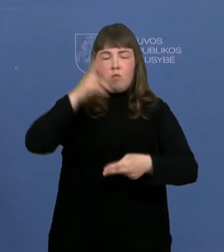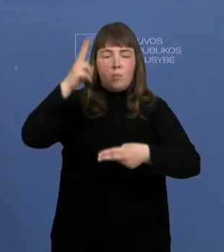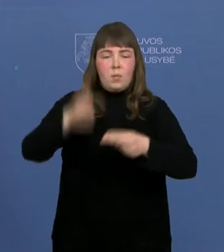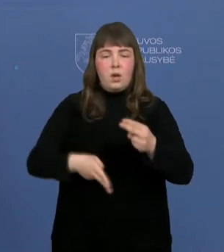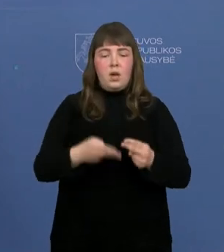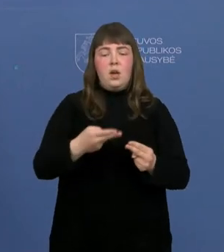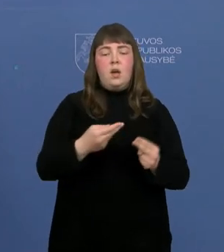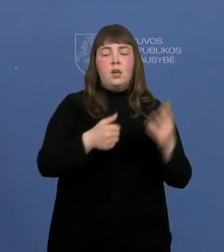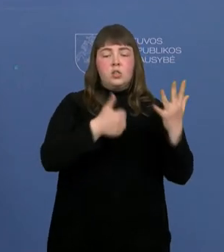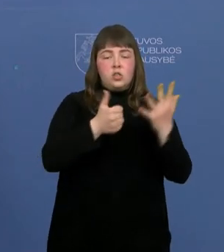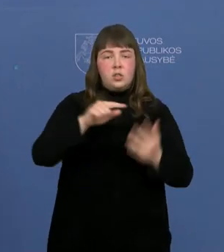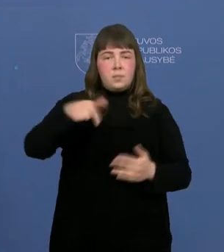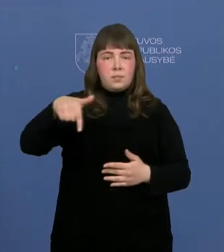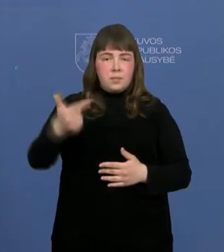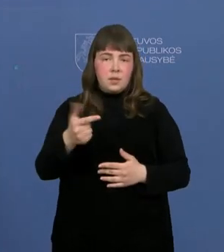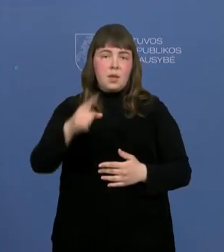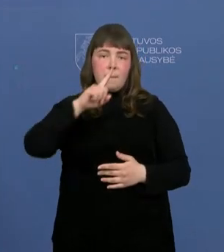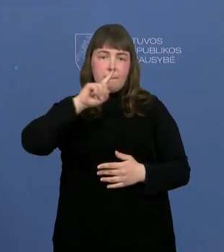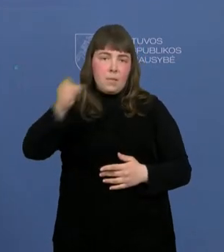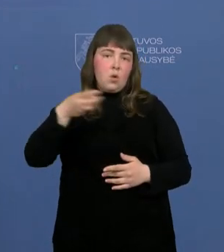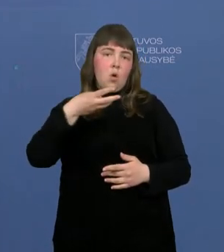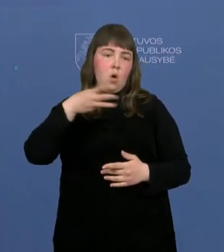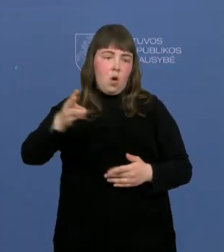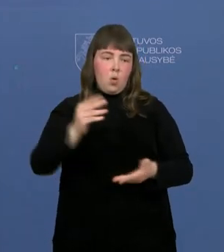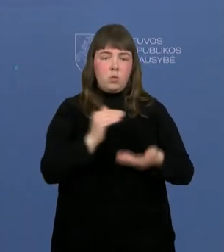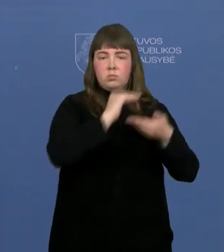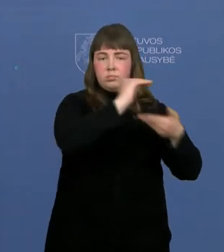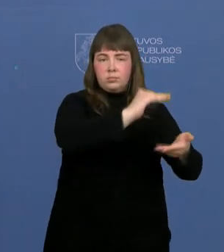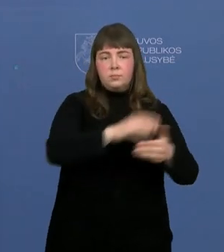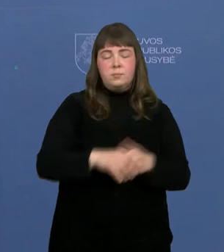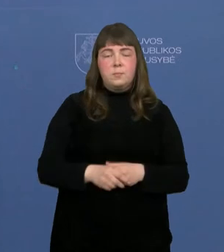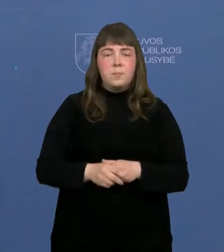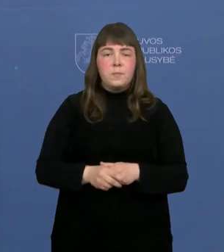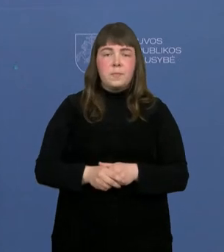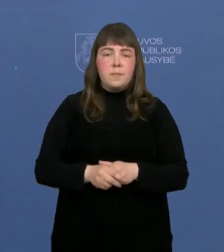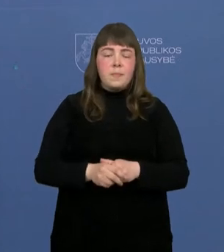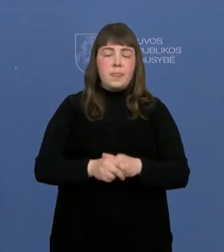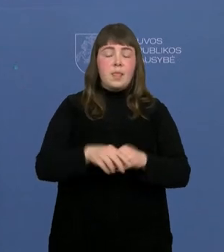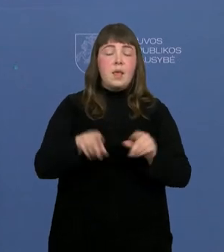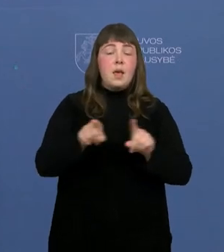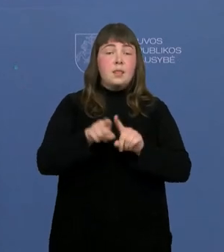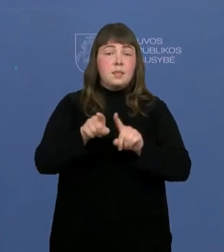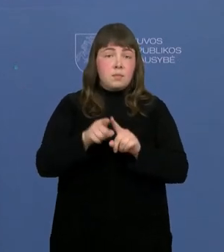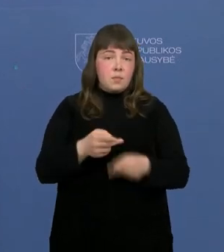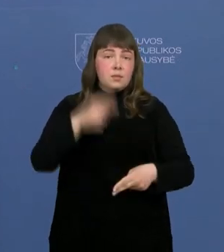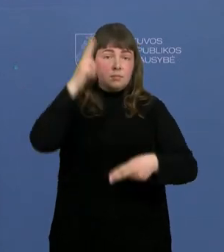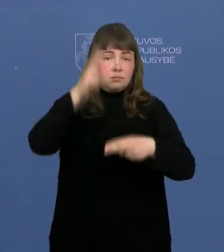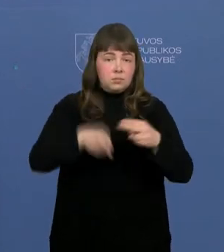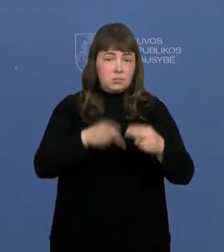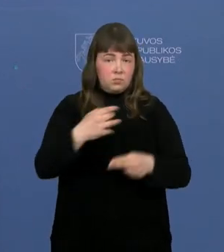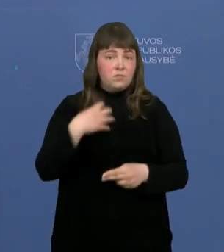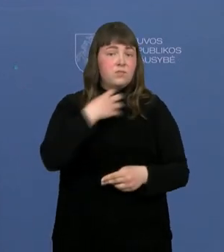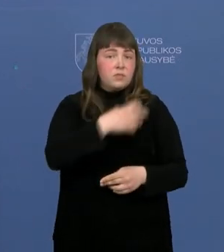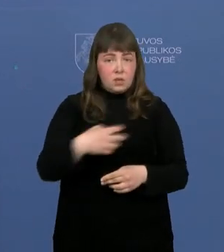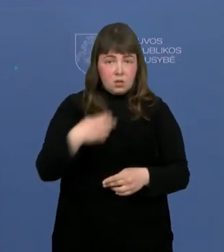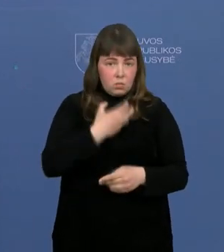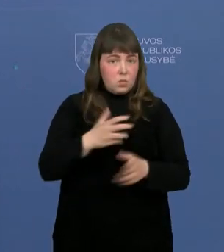sprendimą 6,7 milijonai eurų. Ir dar vienas sprendimas, kuris yra labai svarbus, tai